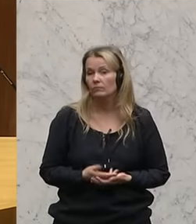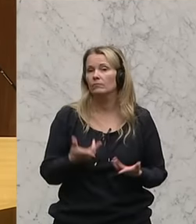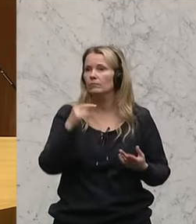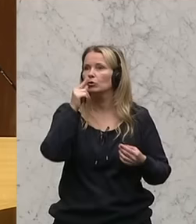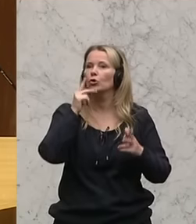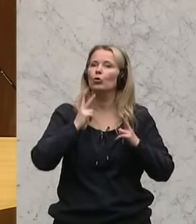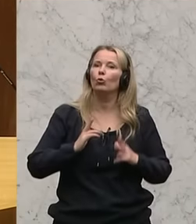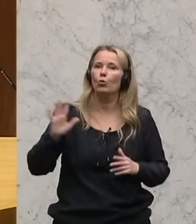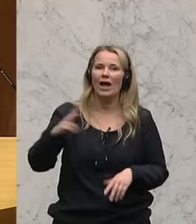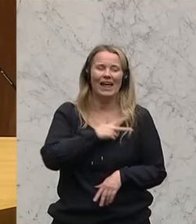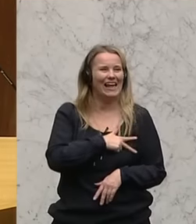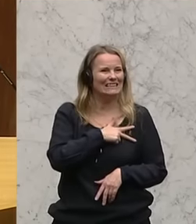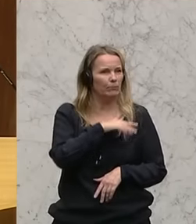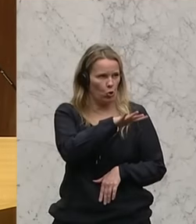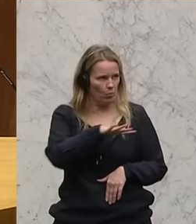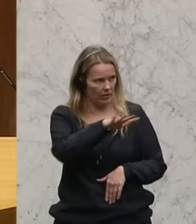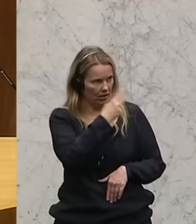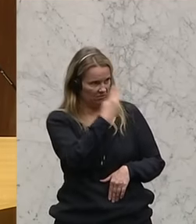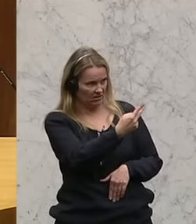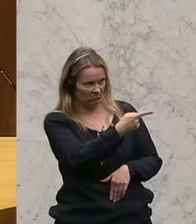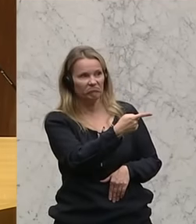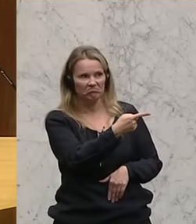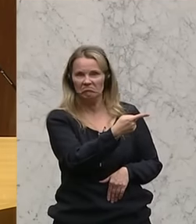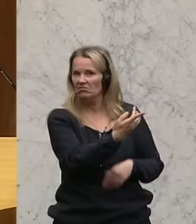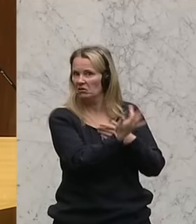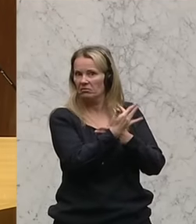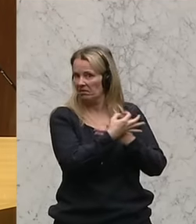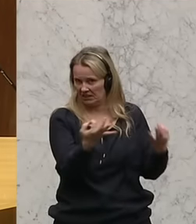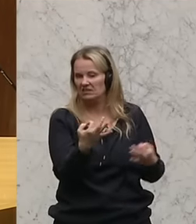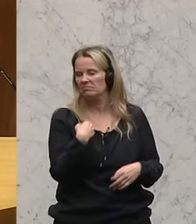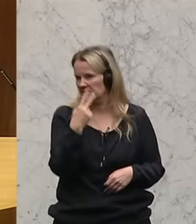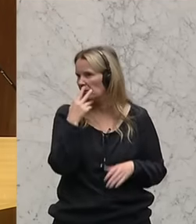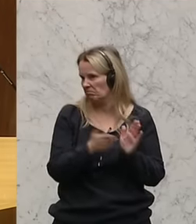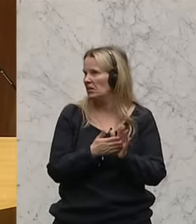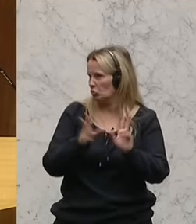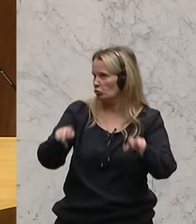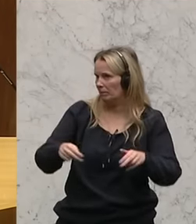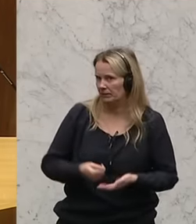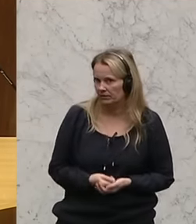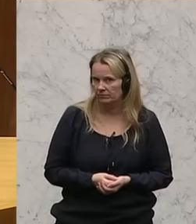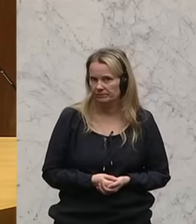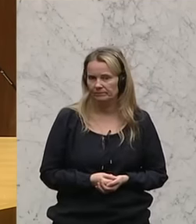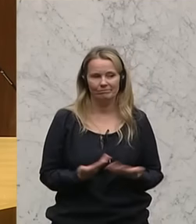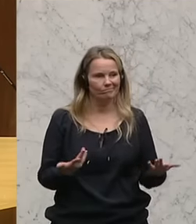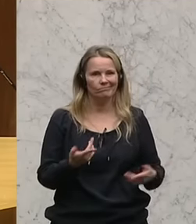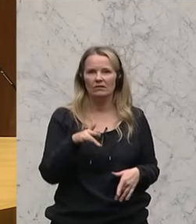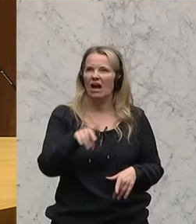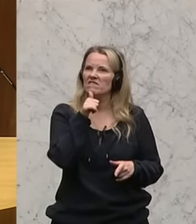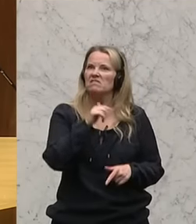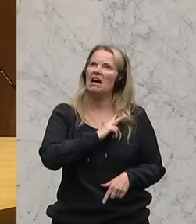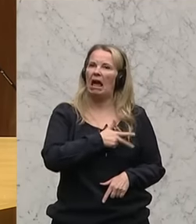dem SPÖ-Bereich bestätigt mich hier in einer gewissen Art und Weise. Dass durch die realitätsferne